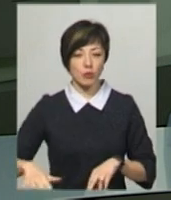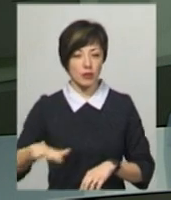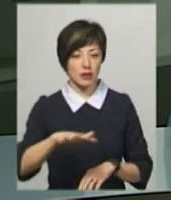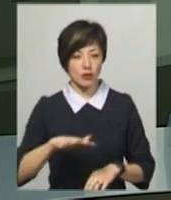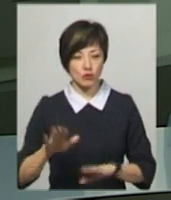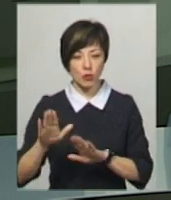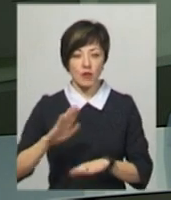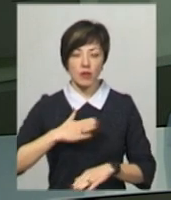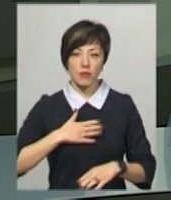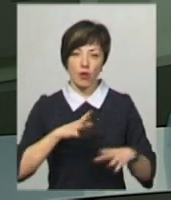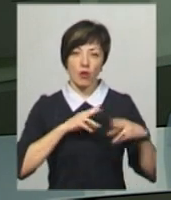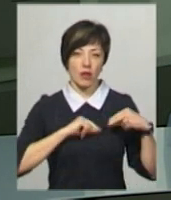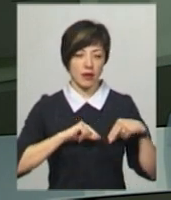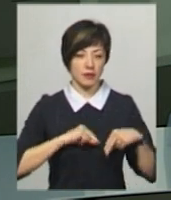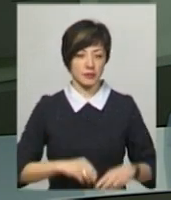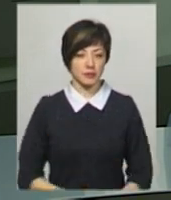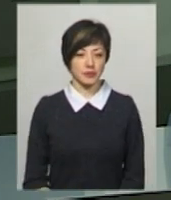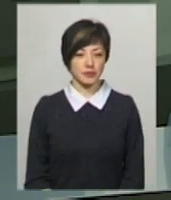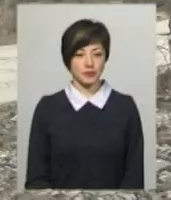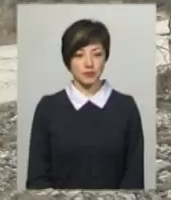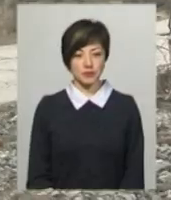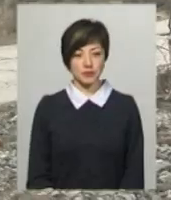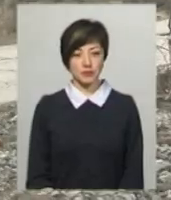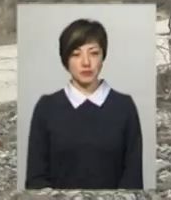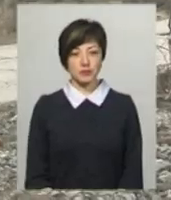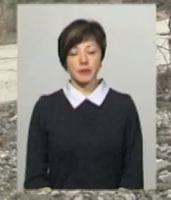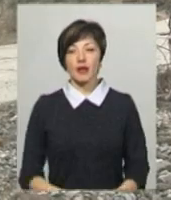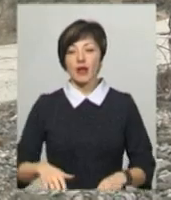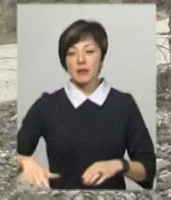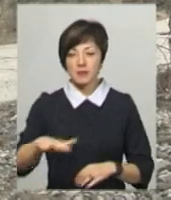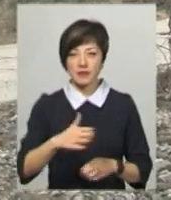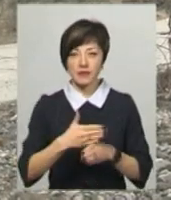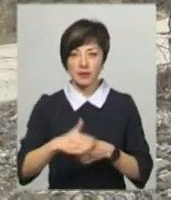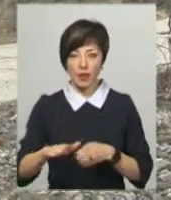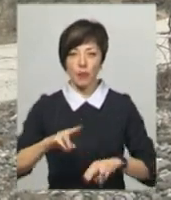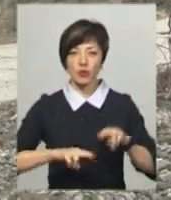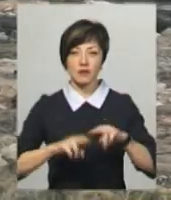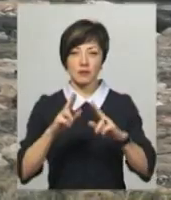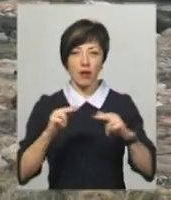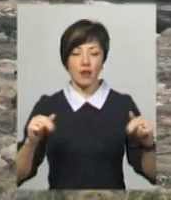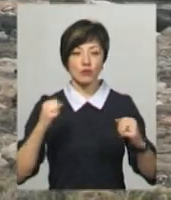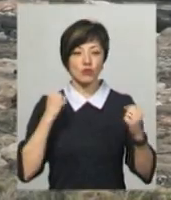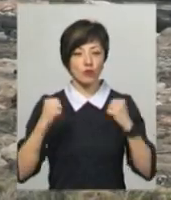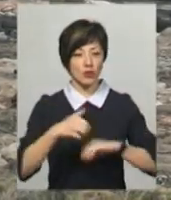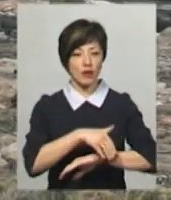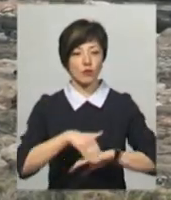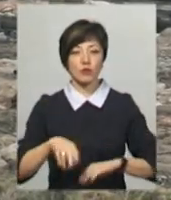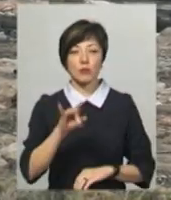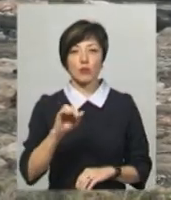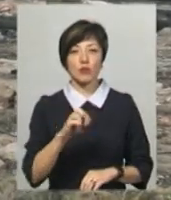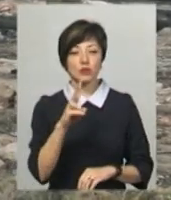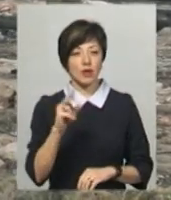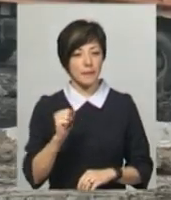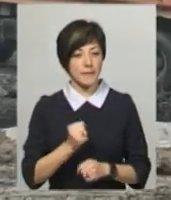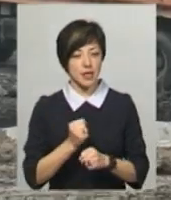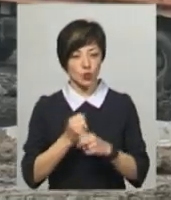побувала моя колега Леся Буровець. На ділянці, відведеній на будівництво палацу спорту, що на вулиці Прибузькій, працює